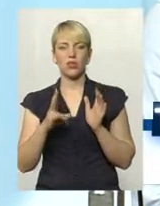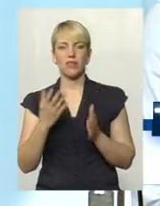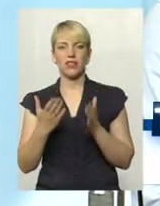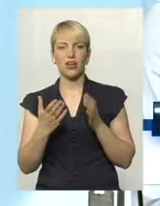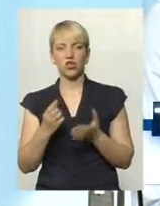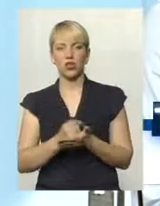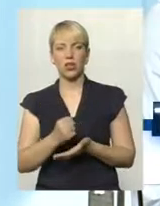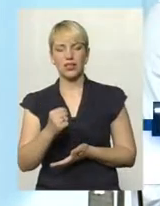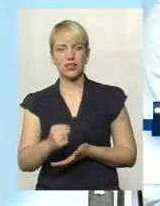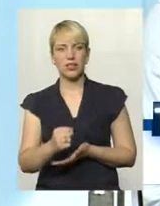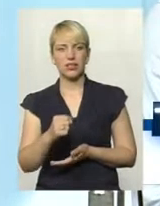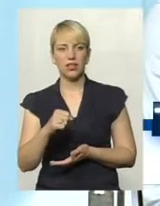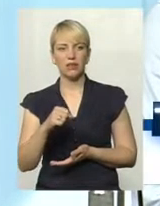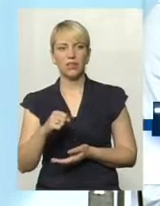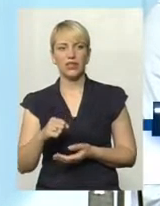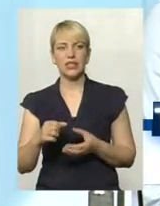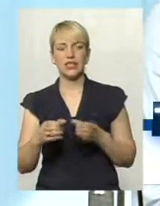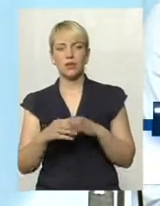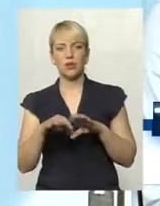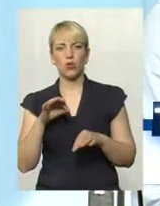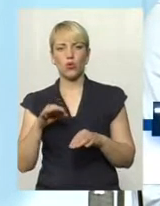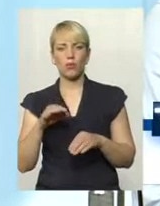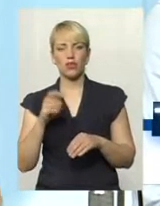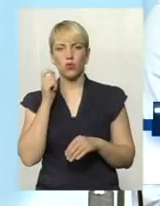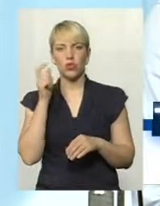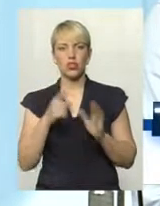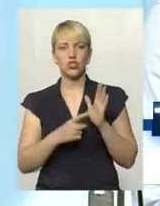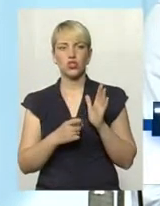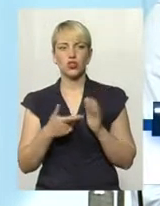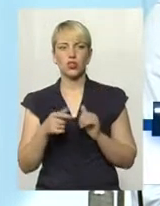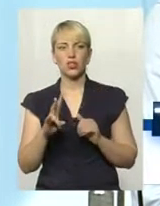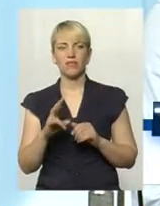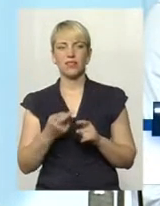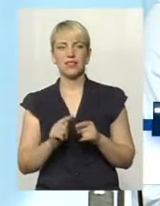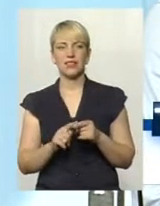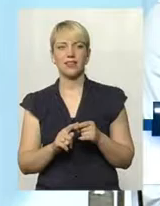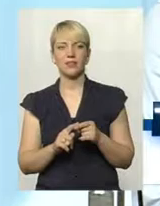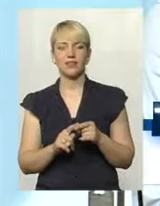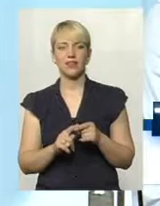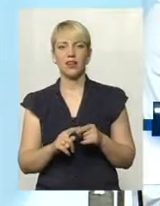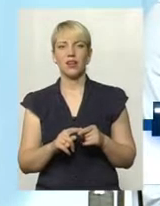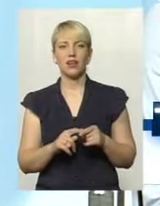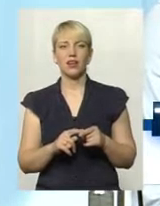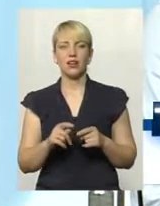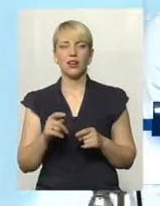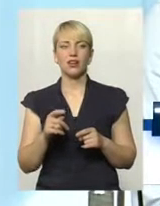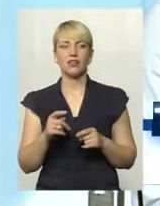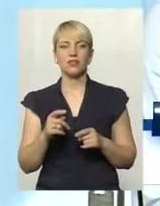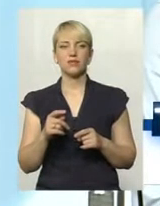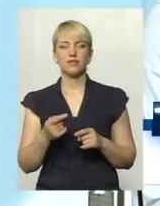кандидат збірної команди України, то 600 гривень. Це, коли я реформувався,